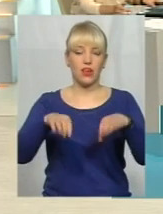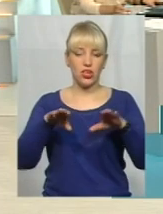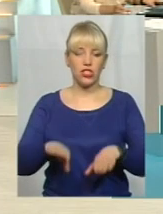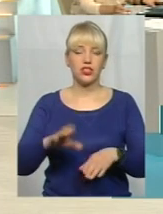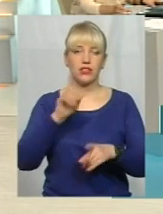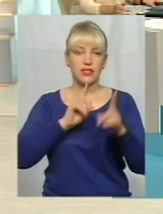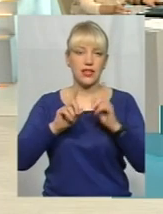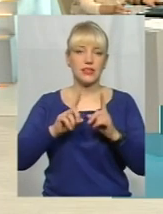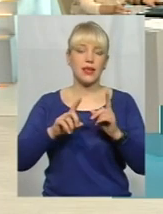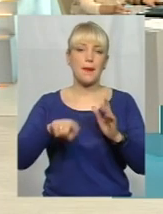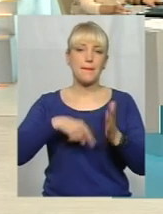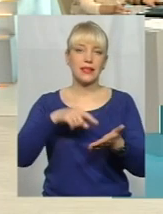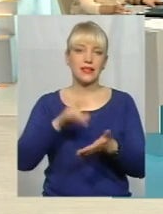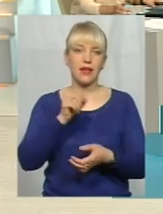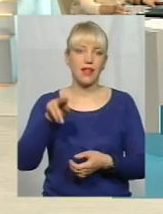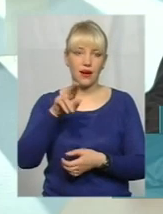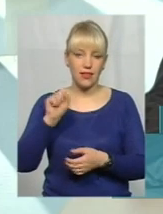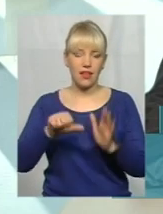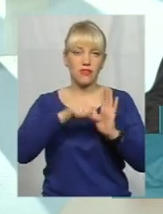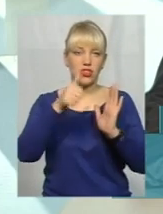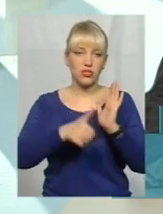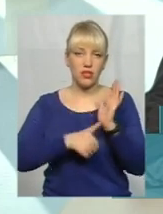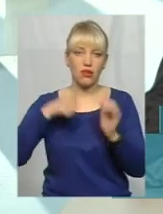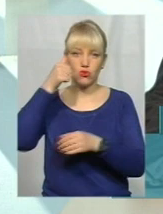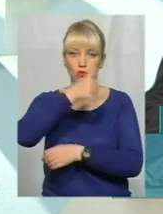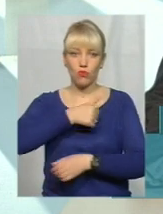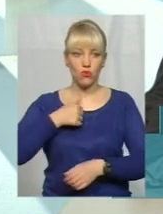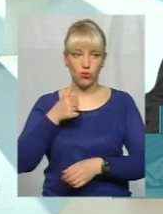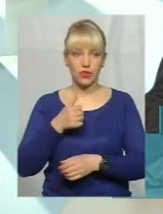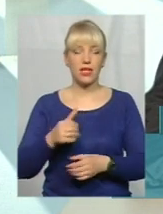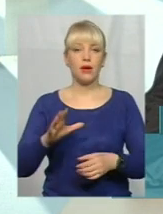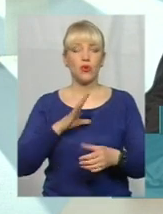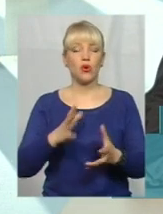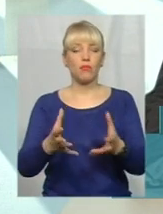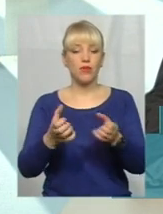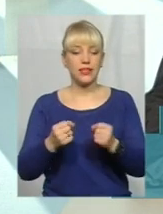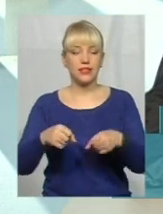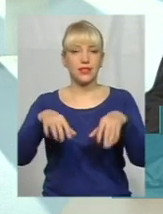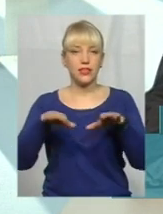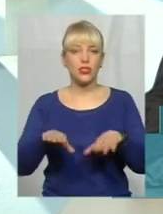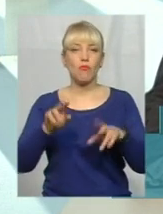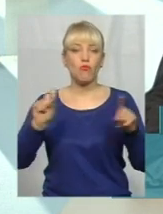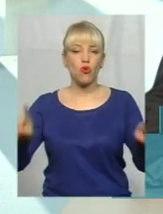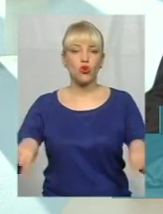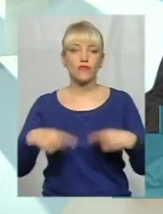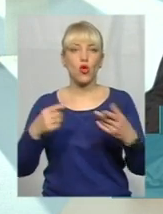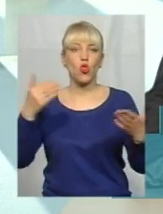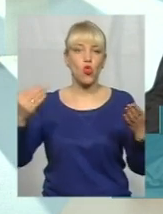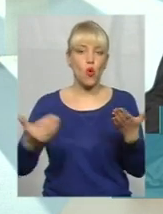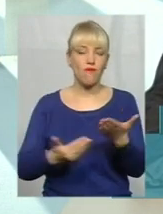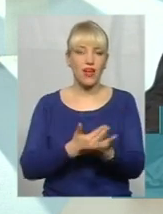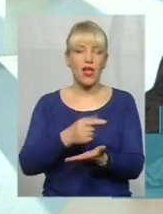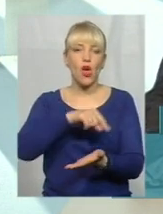в 2016 році прийнято рішення про створення нового комунального